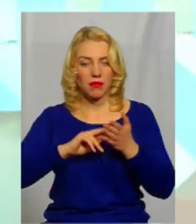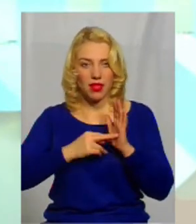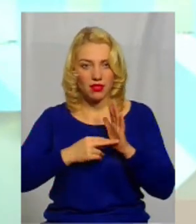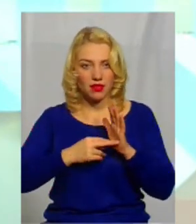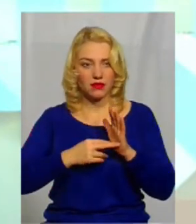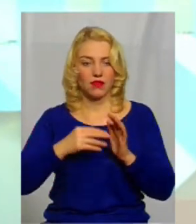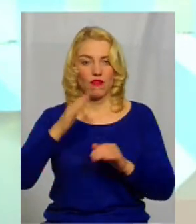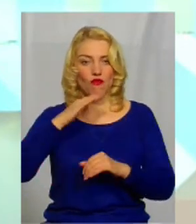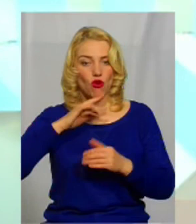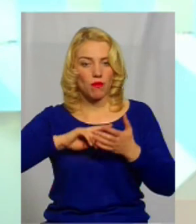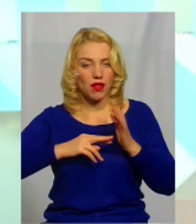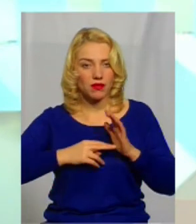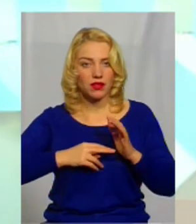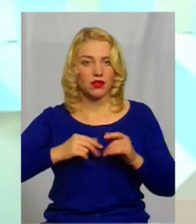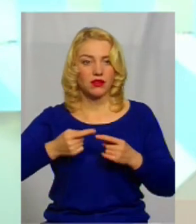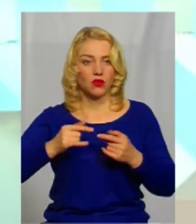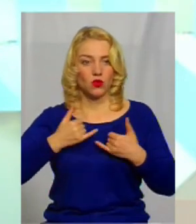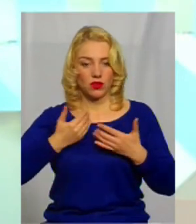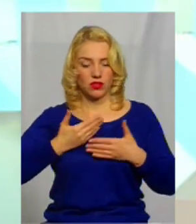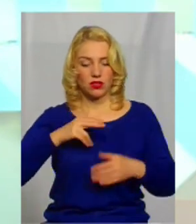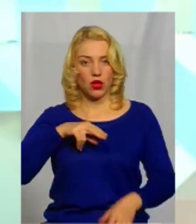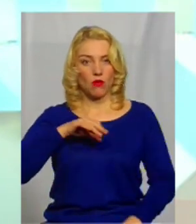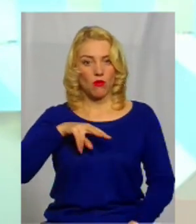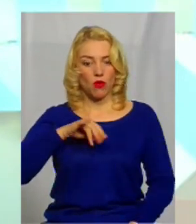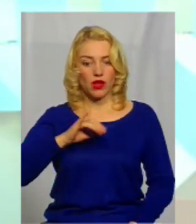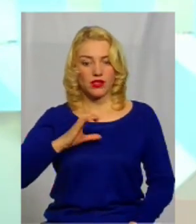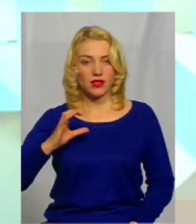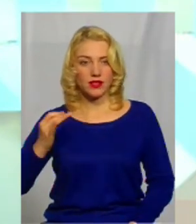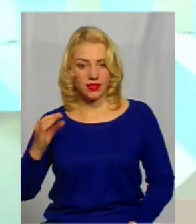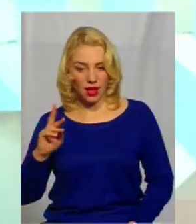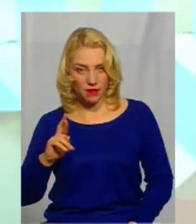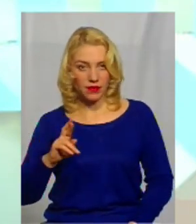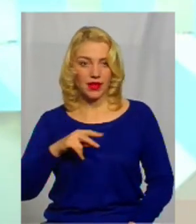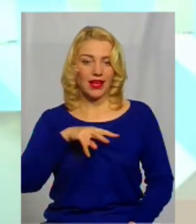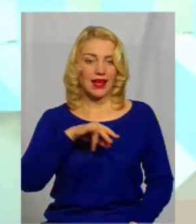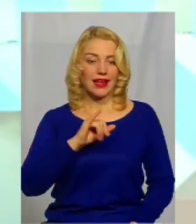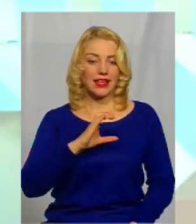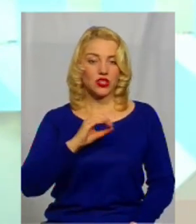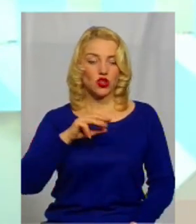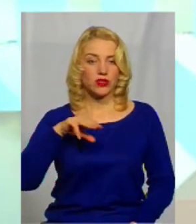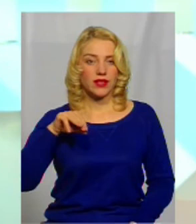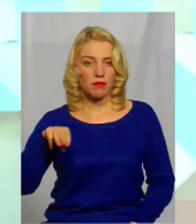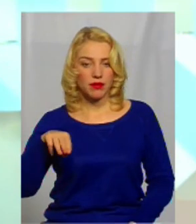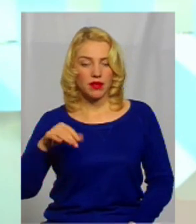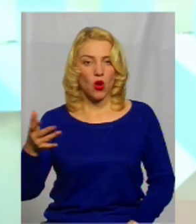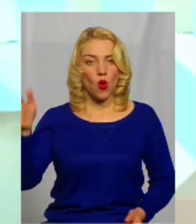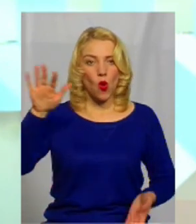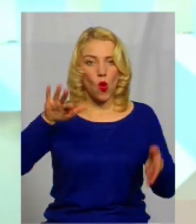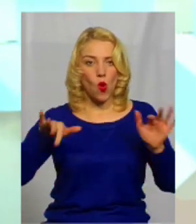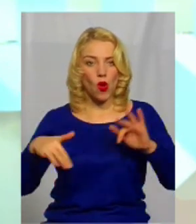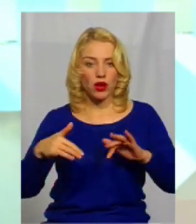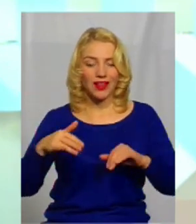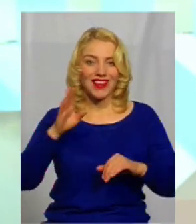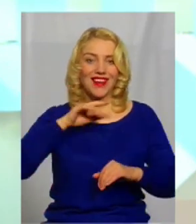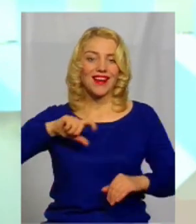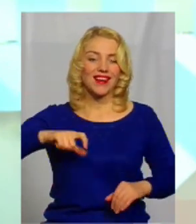водному. У нас є і Полісся, і лісостеп, і гори є, і річки, які мають і горний